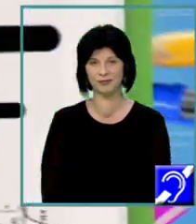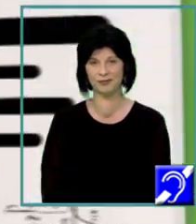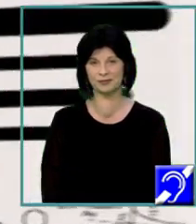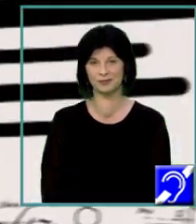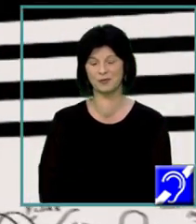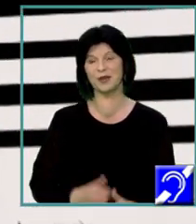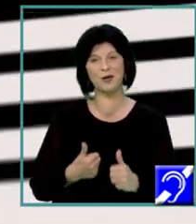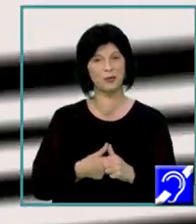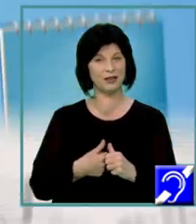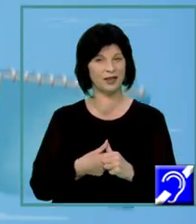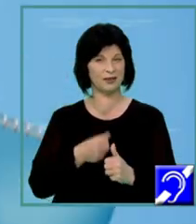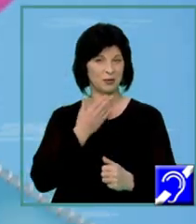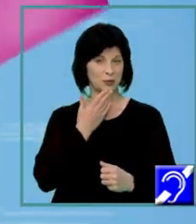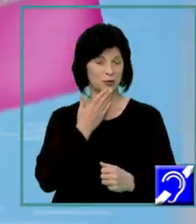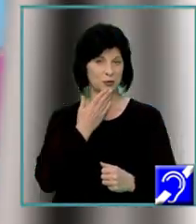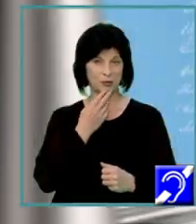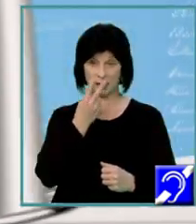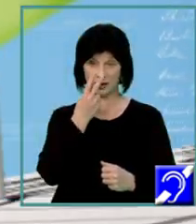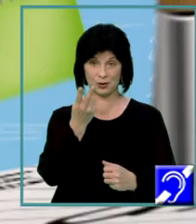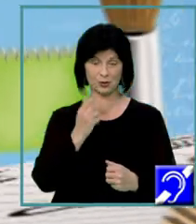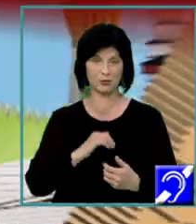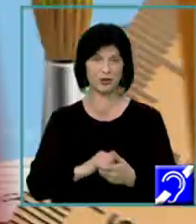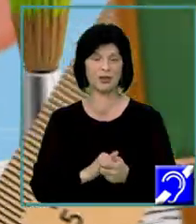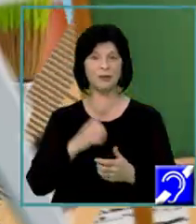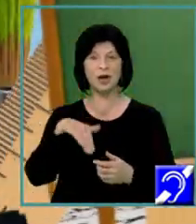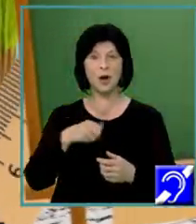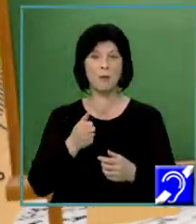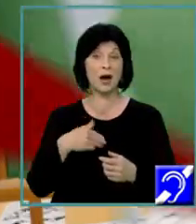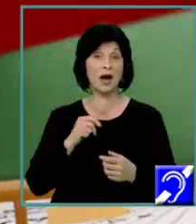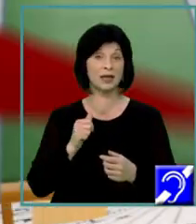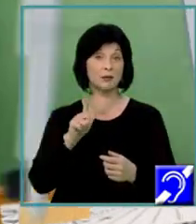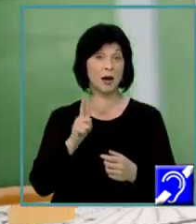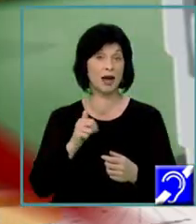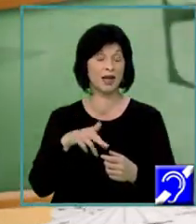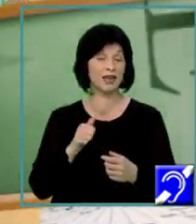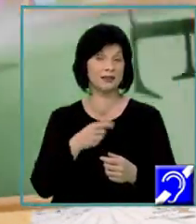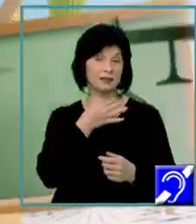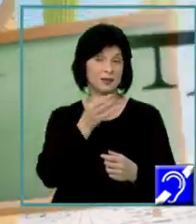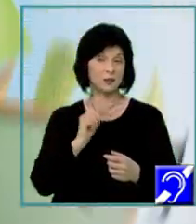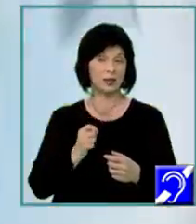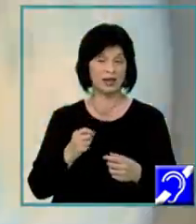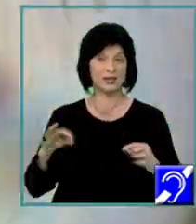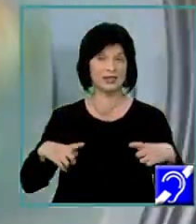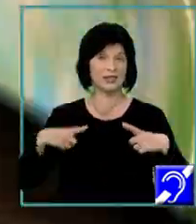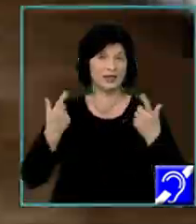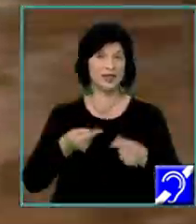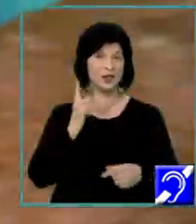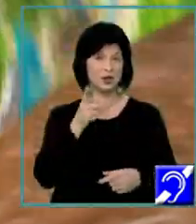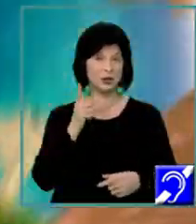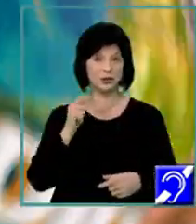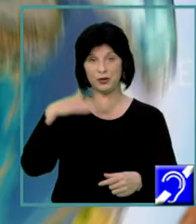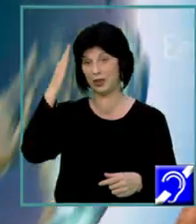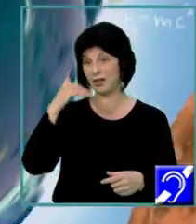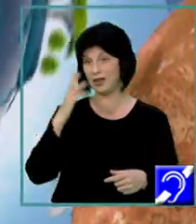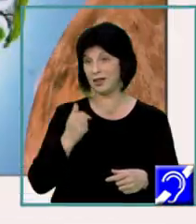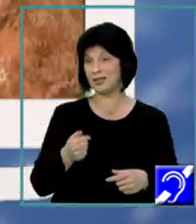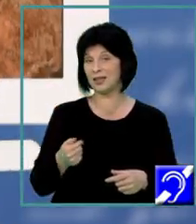Prieteni, vă mulțumim pentru că ne-ați urmărit. Mahatma Gandhi spunea trăiește în fiecare zi ca și când ar fi ultima, învață în fiecare zi